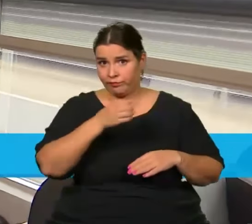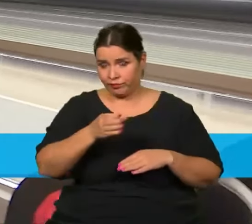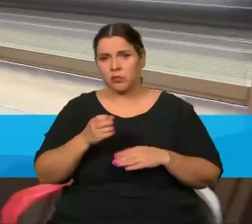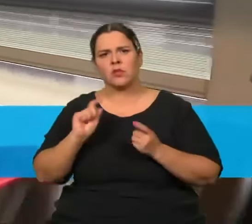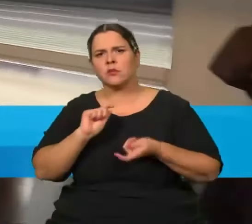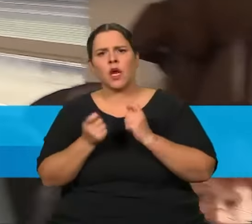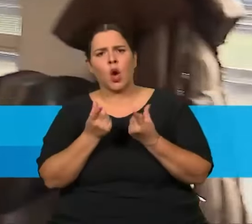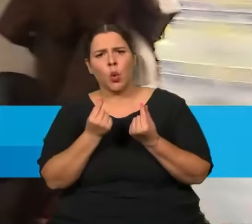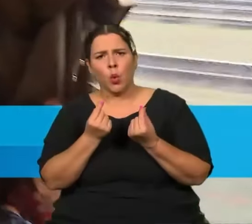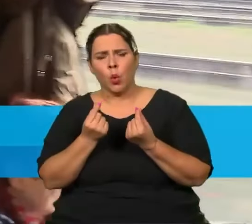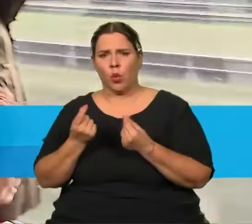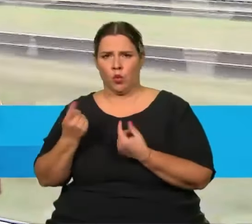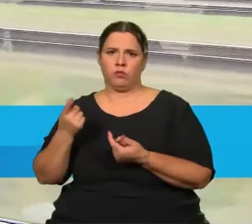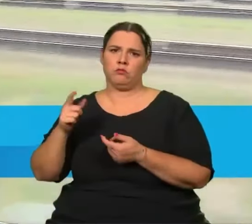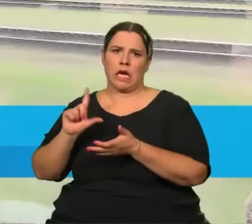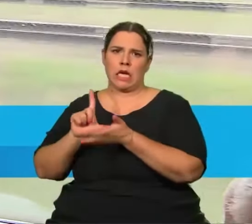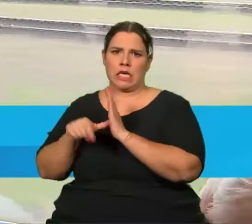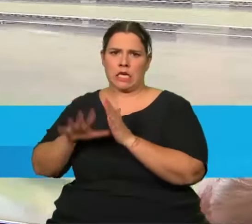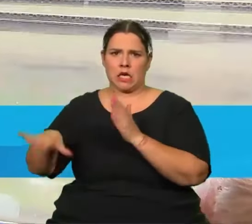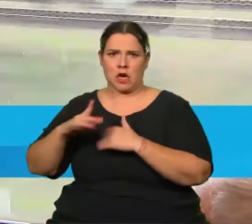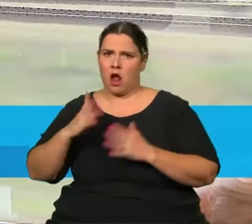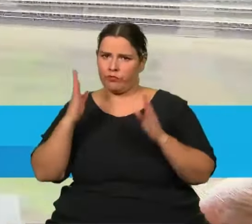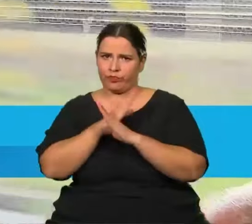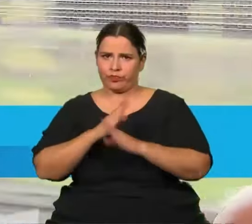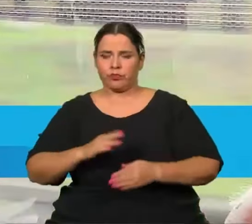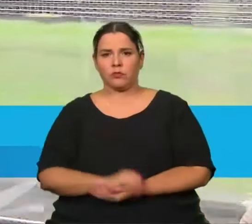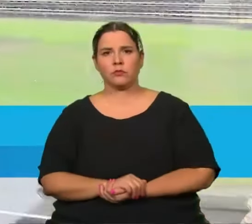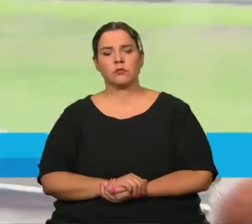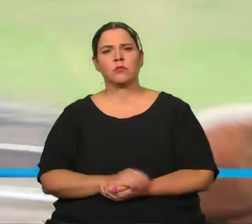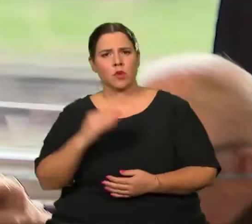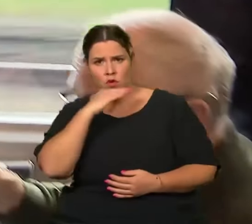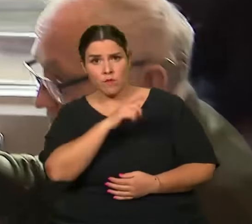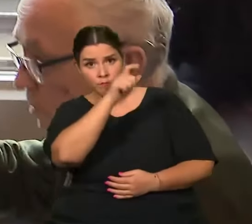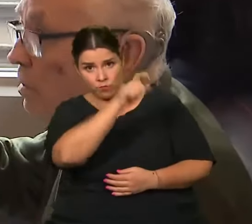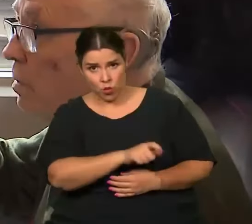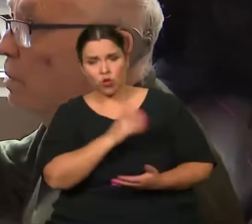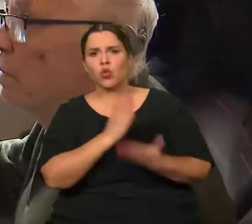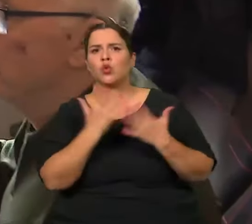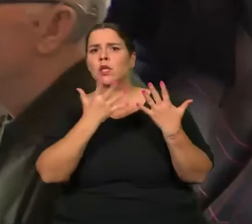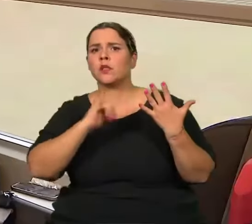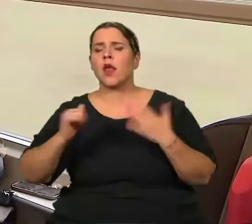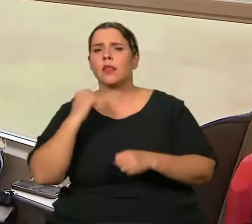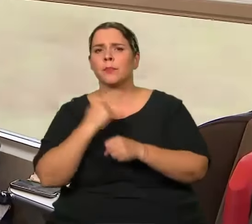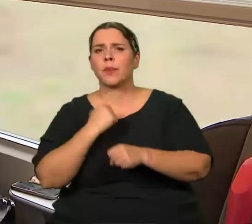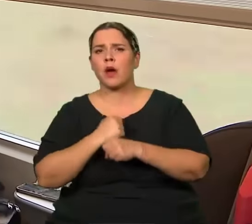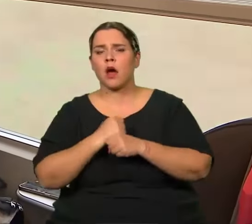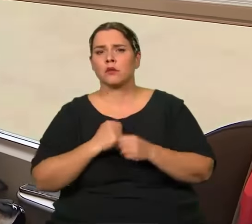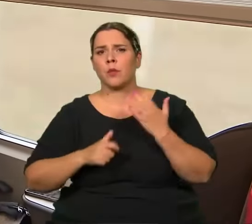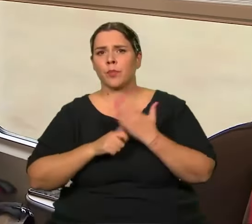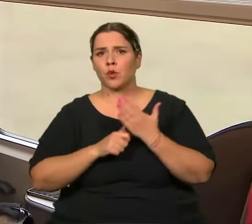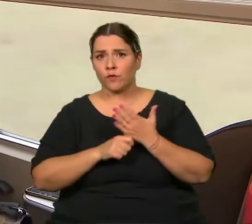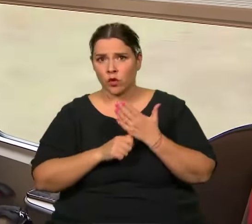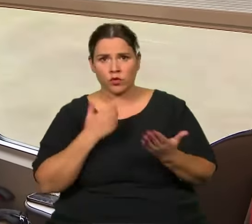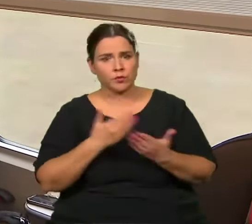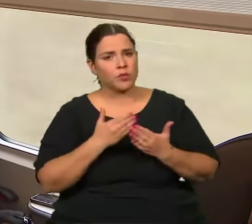Dobrý den, vaše jízdenky, prosím. Práci průvodčího dělá Petr Glabazně deset let. Cestujícím kontroluje a